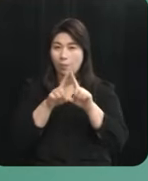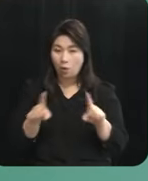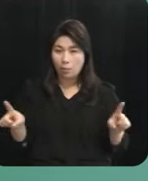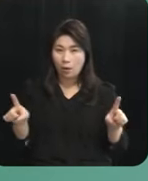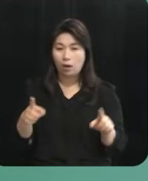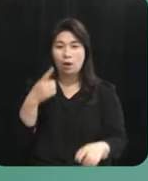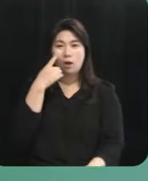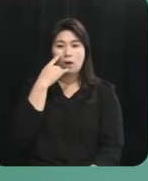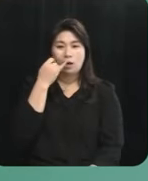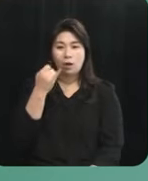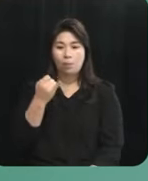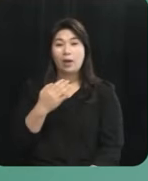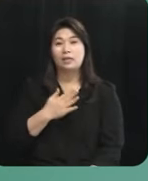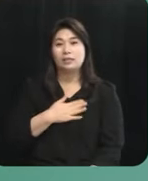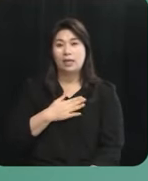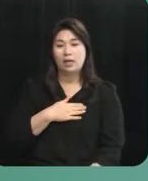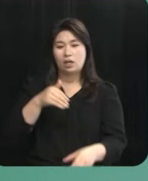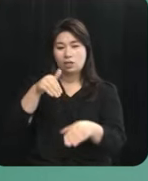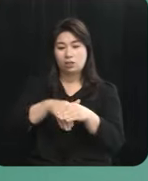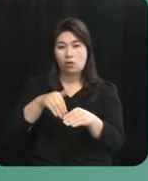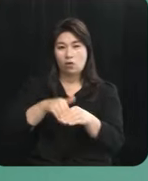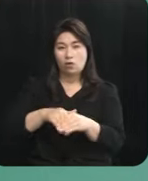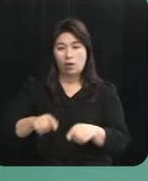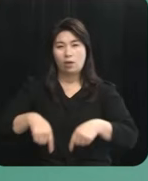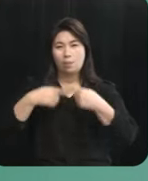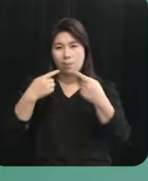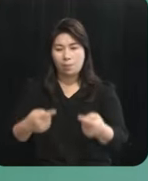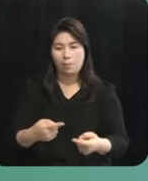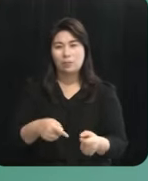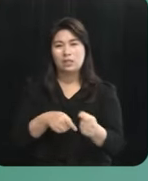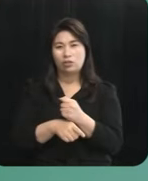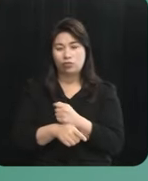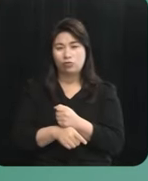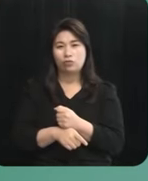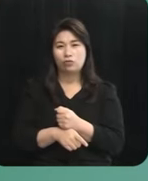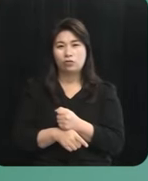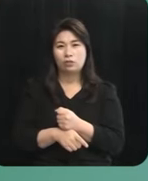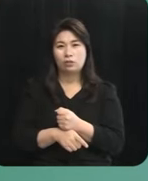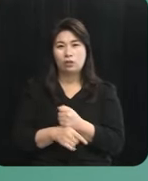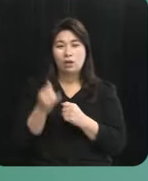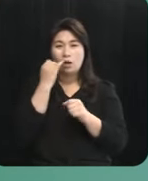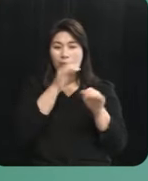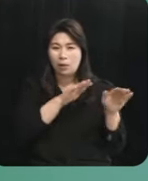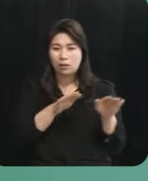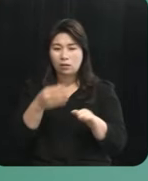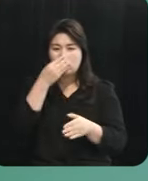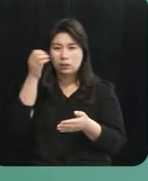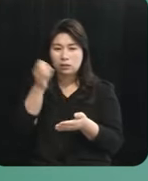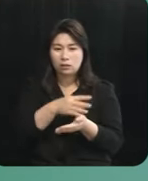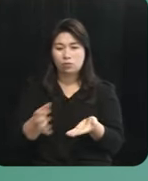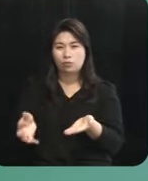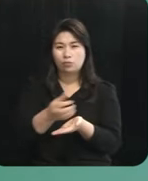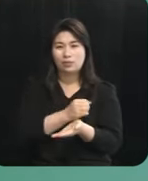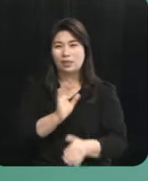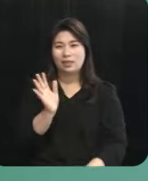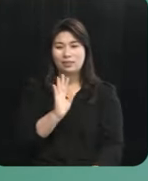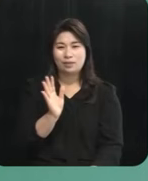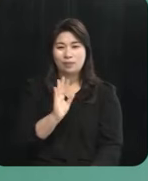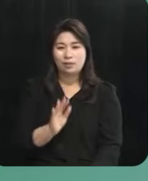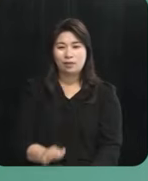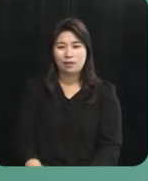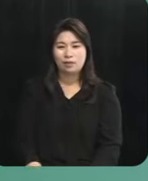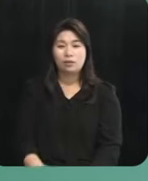엄마인 제가 선거에 뛰어든 이유입니다 더 이상 바닷가에 밀려오는 쓰레기를 죽고 있지만은 않겠습니다